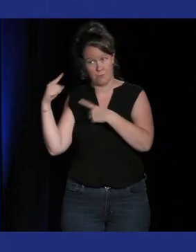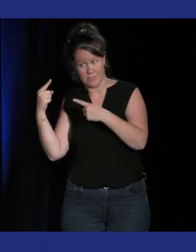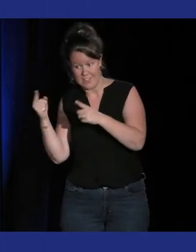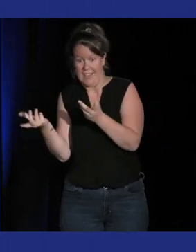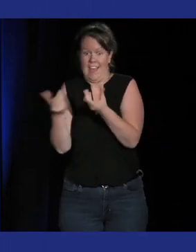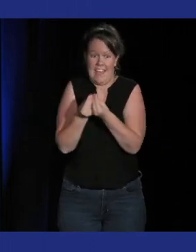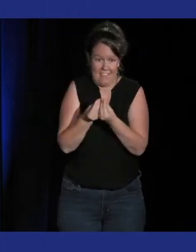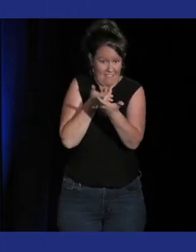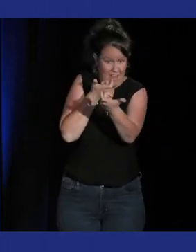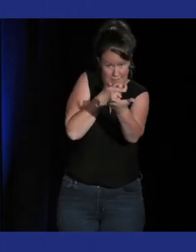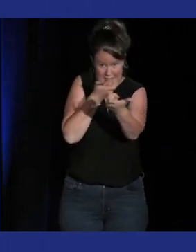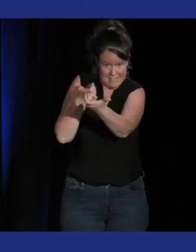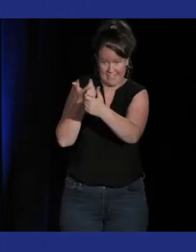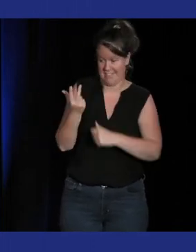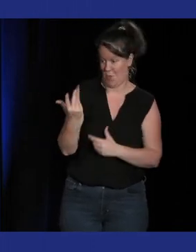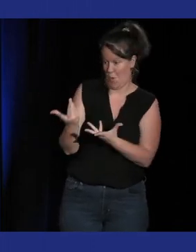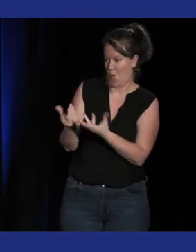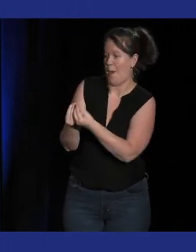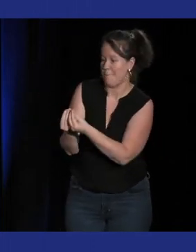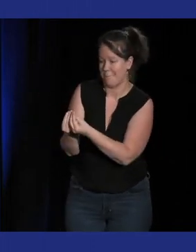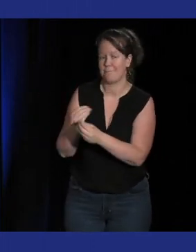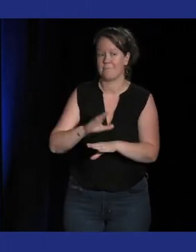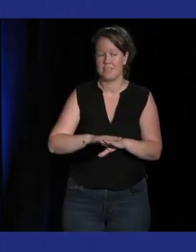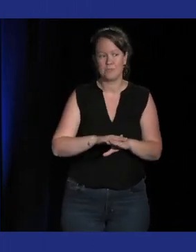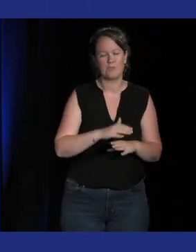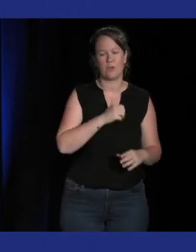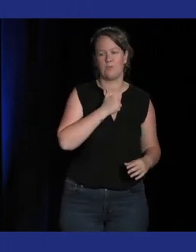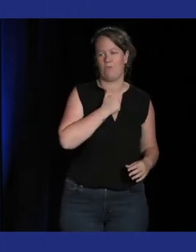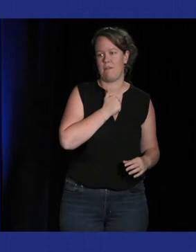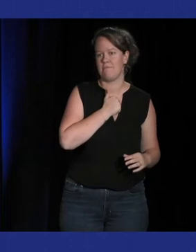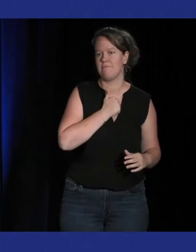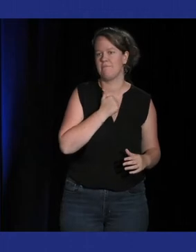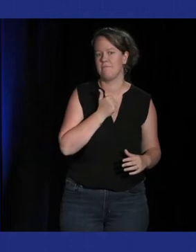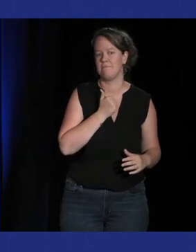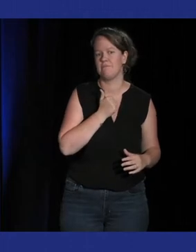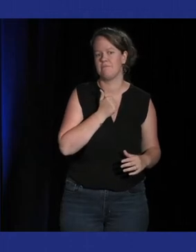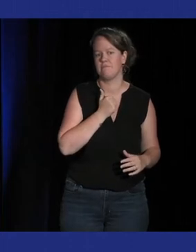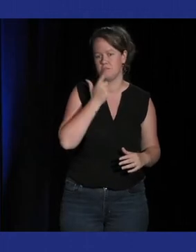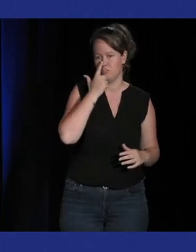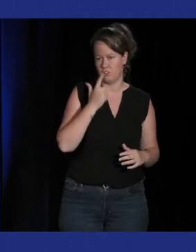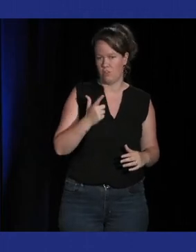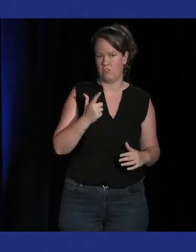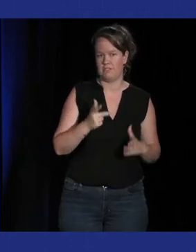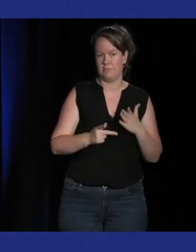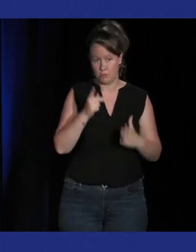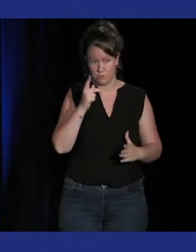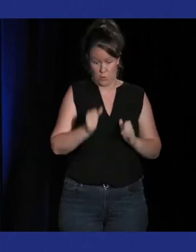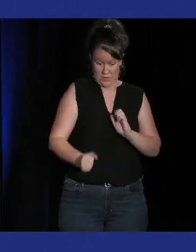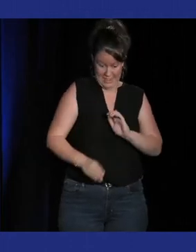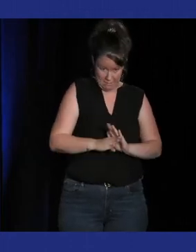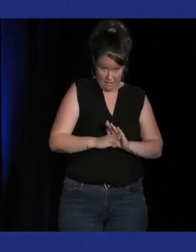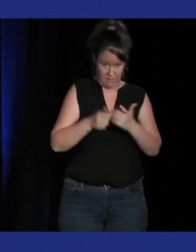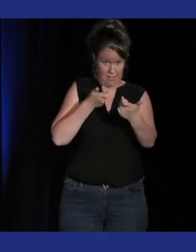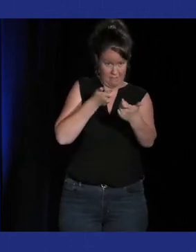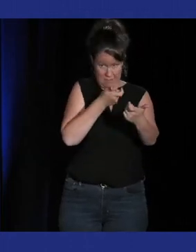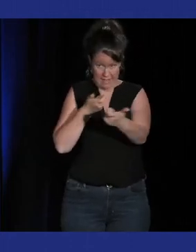de mon expérience de joueur de jeux musicaux c'est là typiquement un FPS sur lequel on ajoute une dimension musicale et c